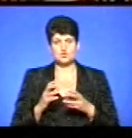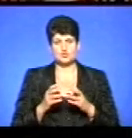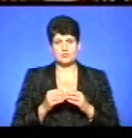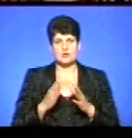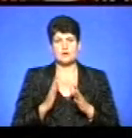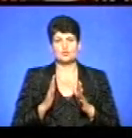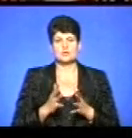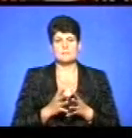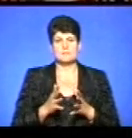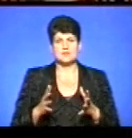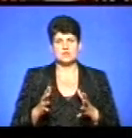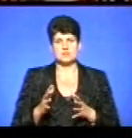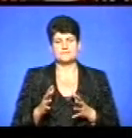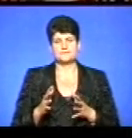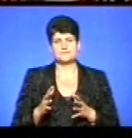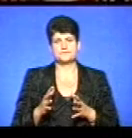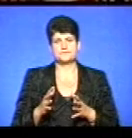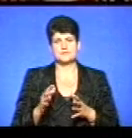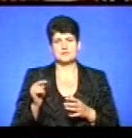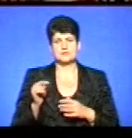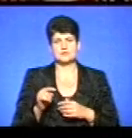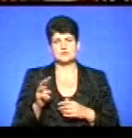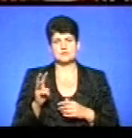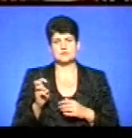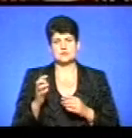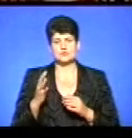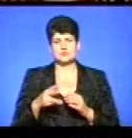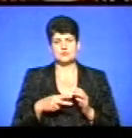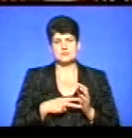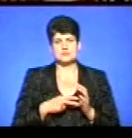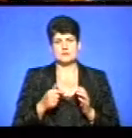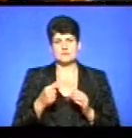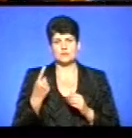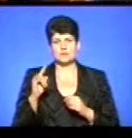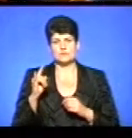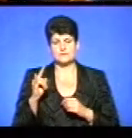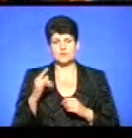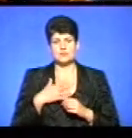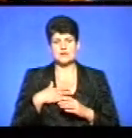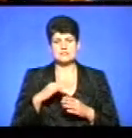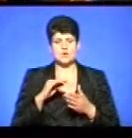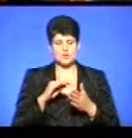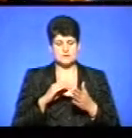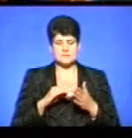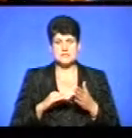буде перевищувати 1347 гривень на одного учня. У нас розписано